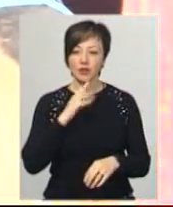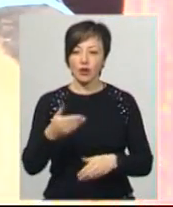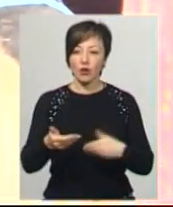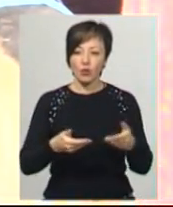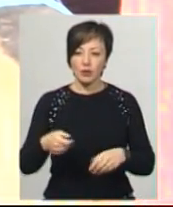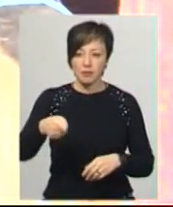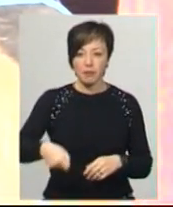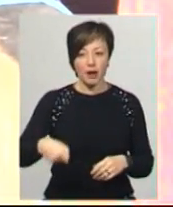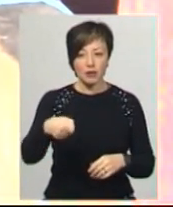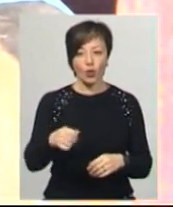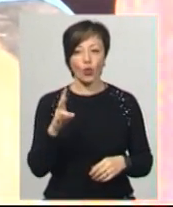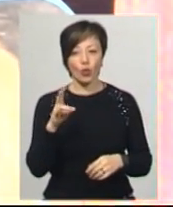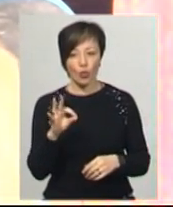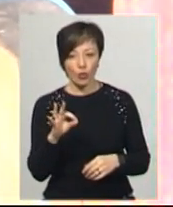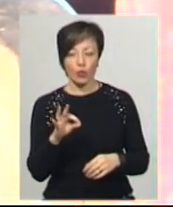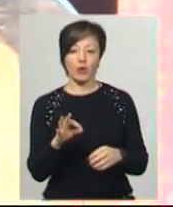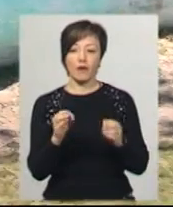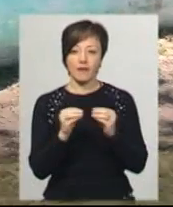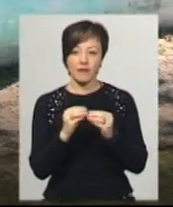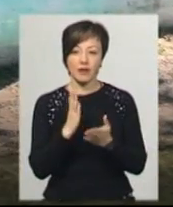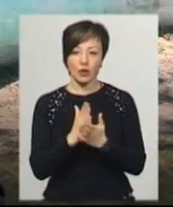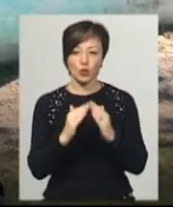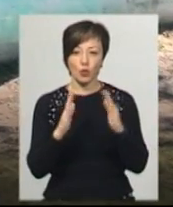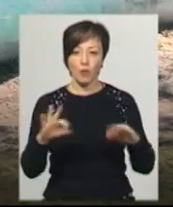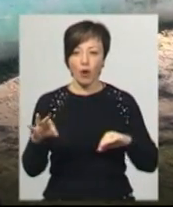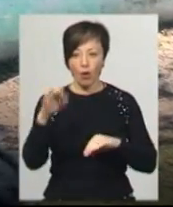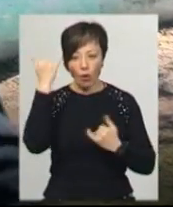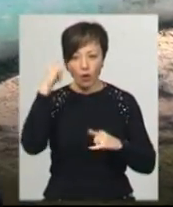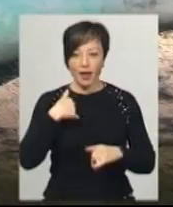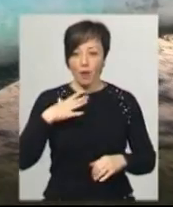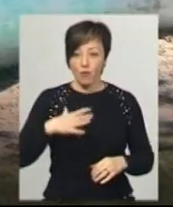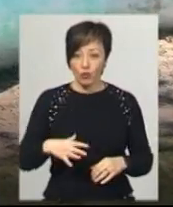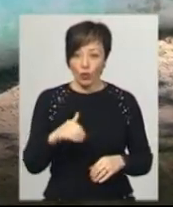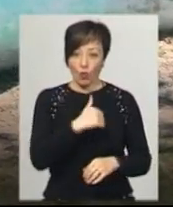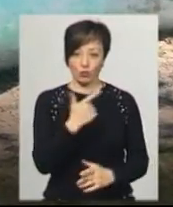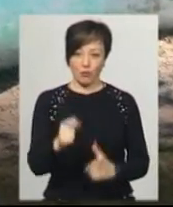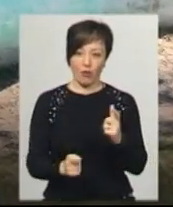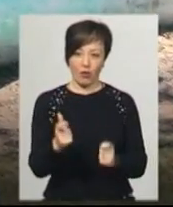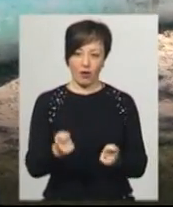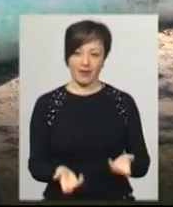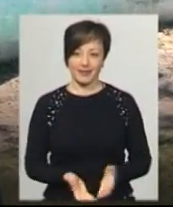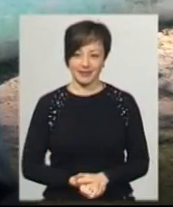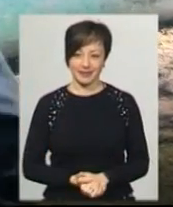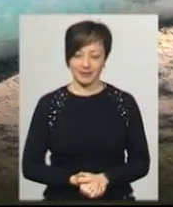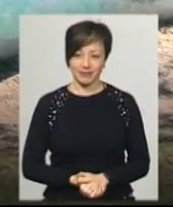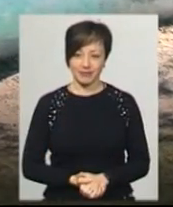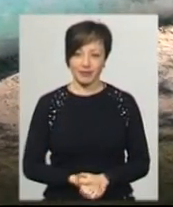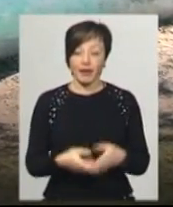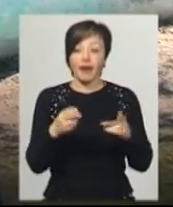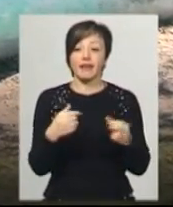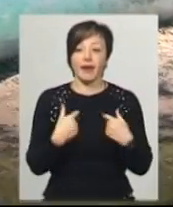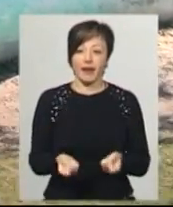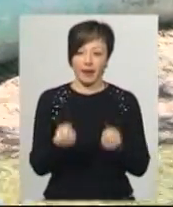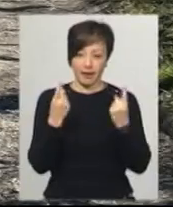спинаючись на палиці, але досі тримає разом з чоловіком корову. Я мушу тримати, бо хочу молока. А де я